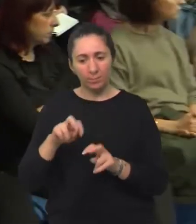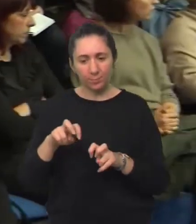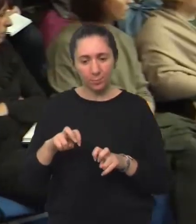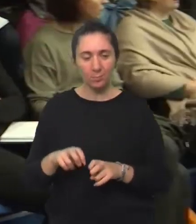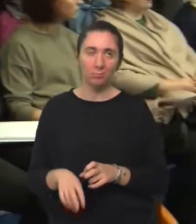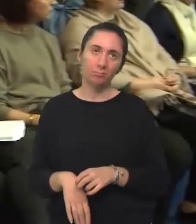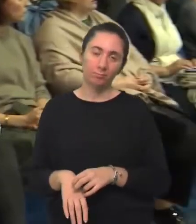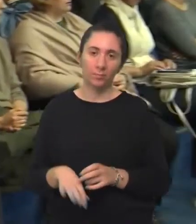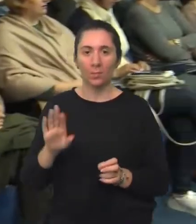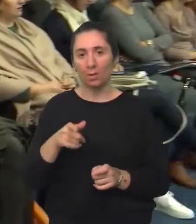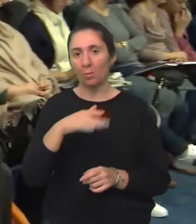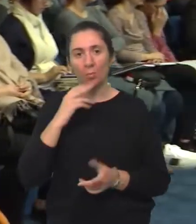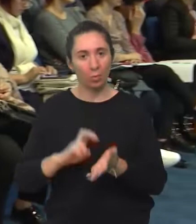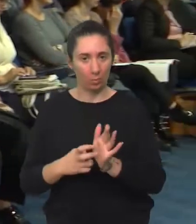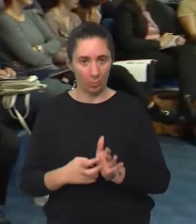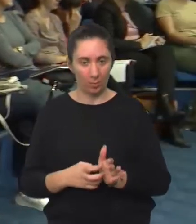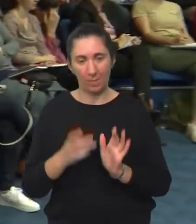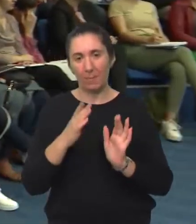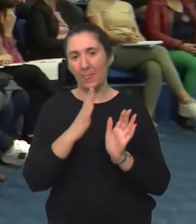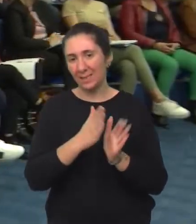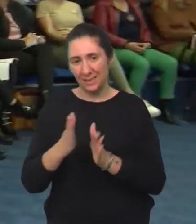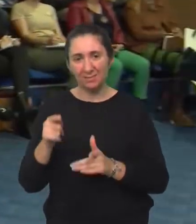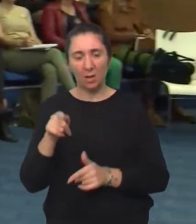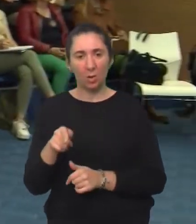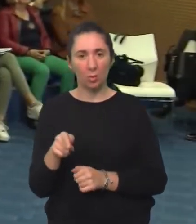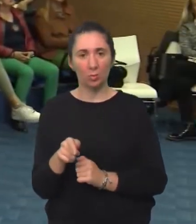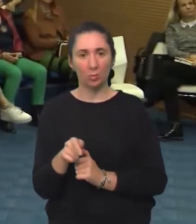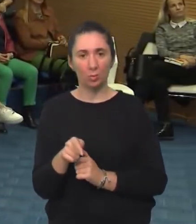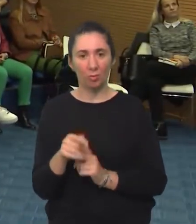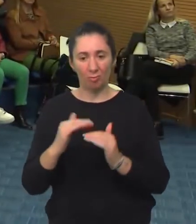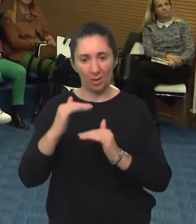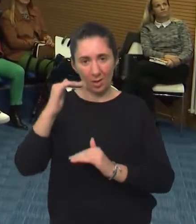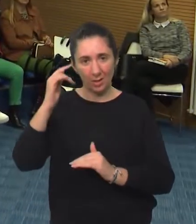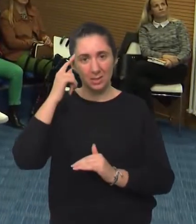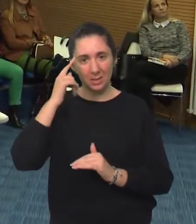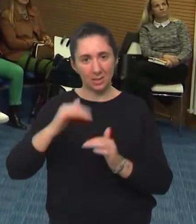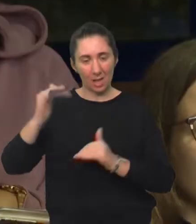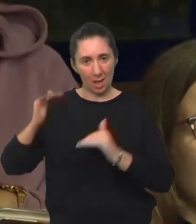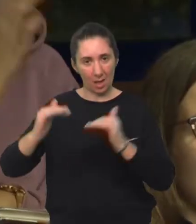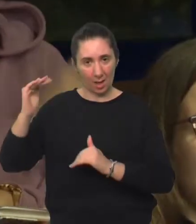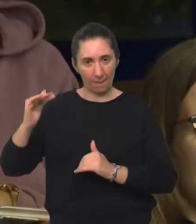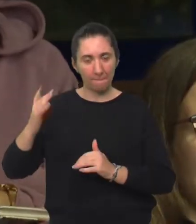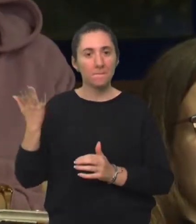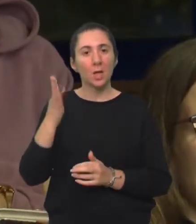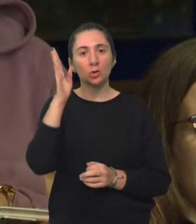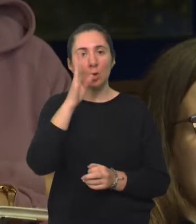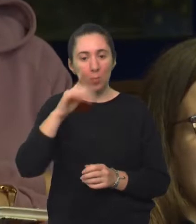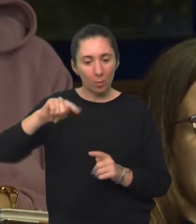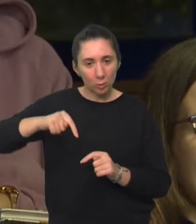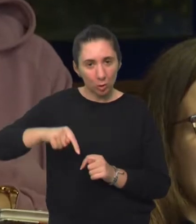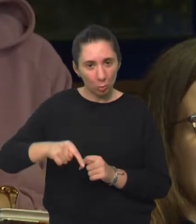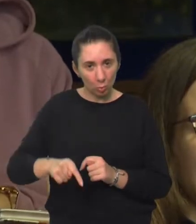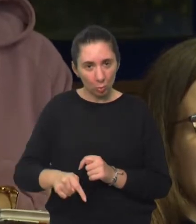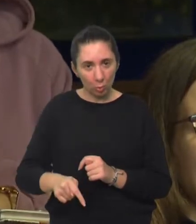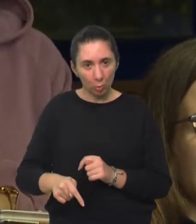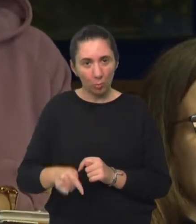zapravo da, ho, o tom potom, da svaka od obih, recimo, razina zna odstupati, a što poremećaj ide dublje,